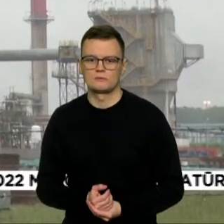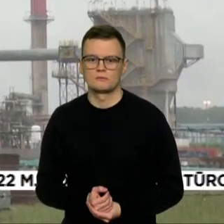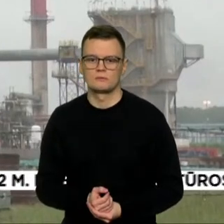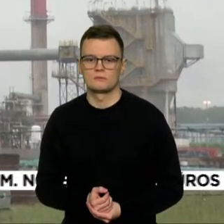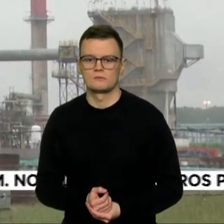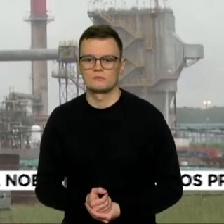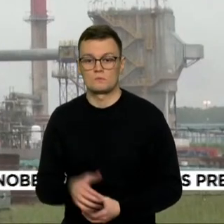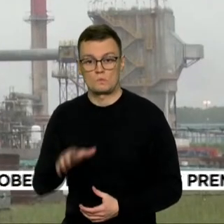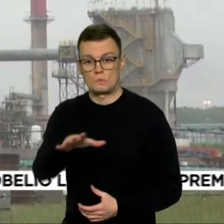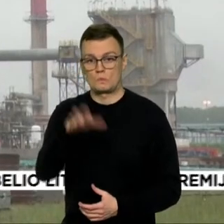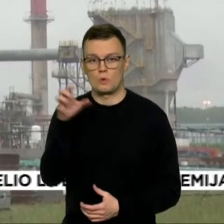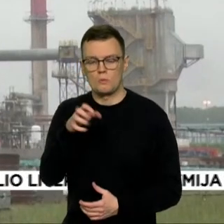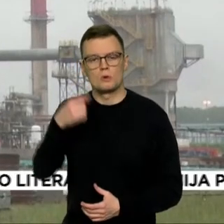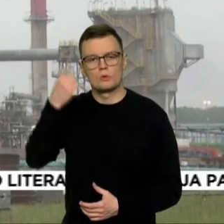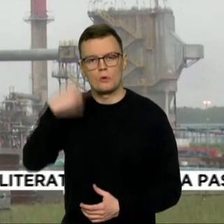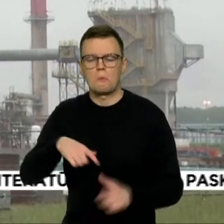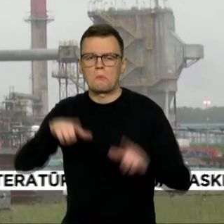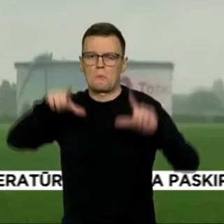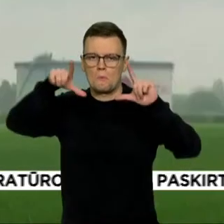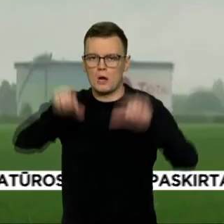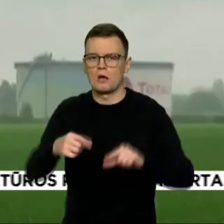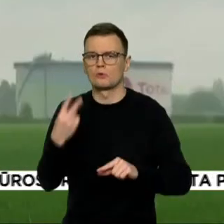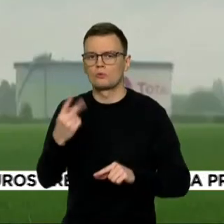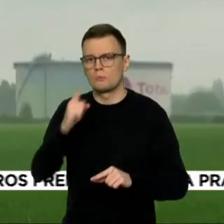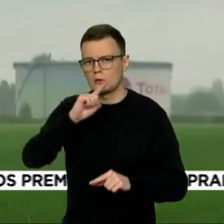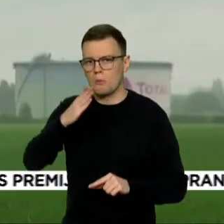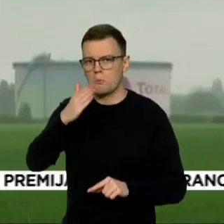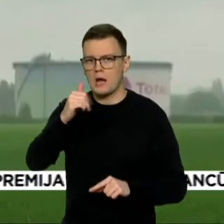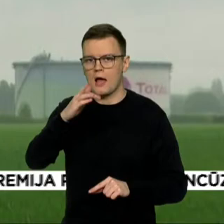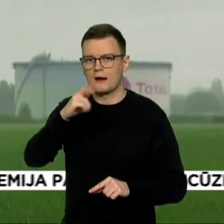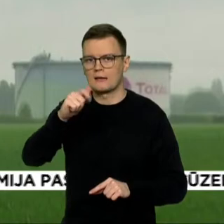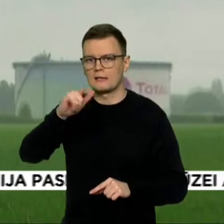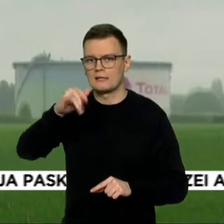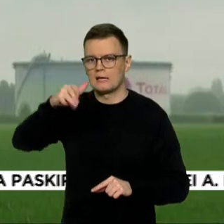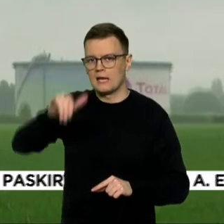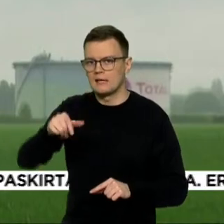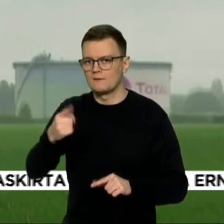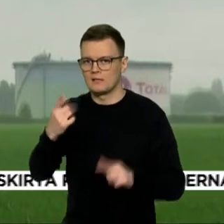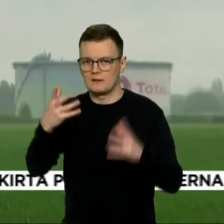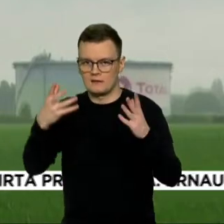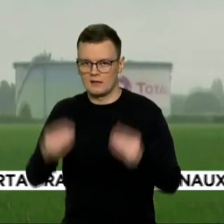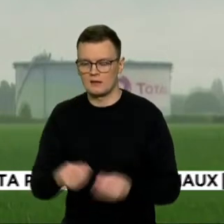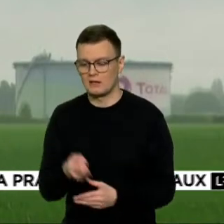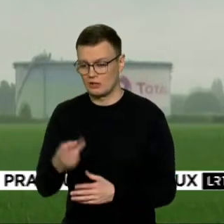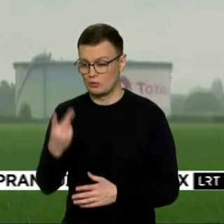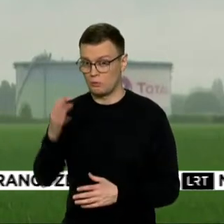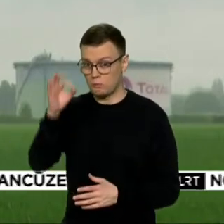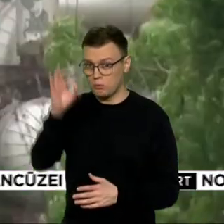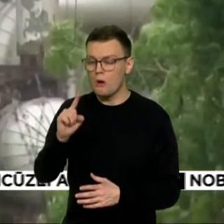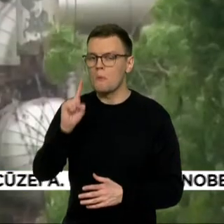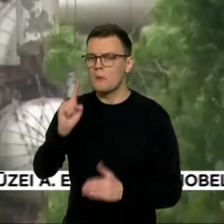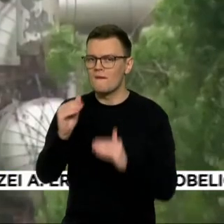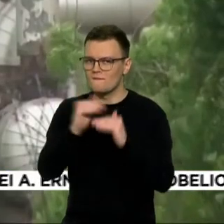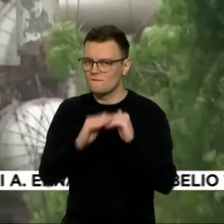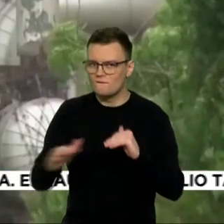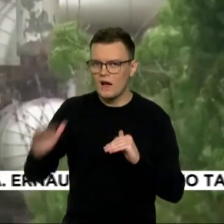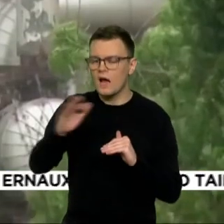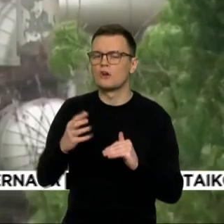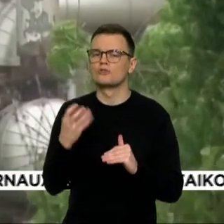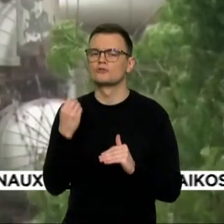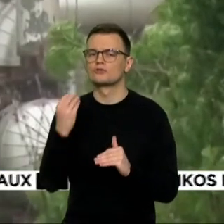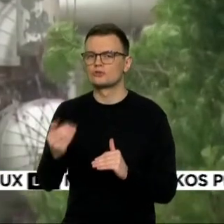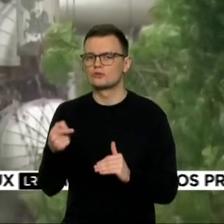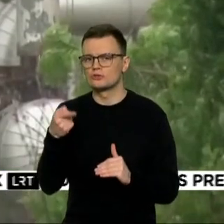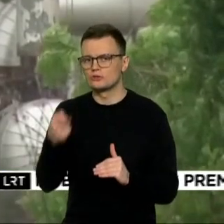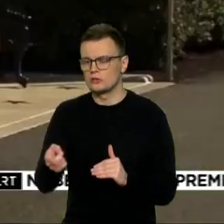mažinti dviem milijonais barelių per dieną, nors tai tik 2 procentai pasaulio pasiūlos, vakarams tai dar infliacijos, o Rusijai